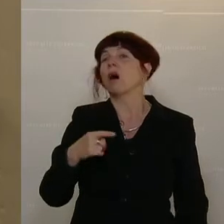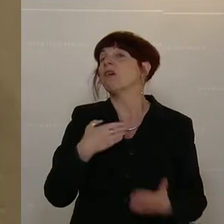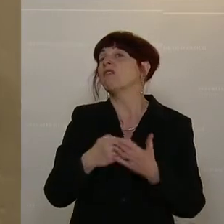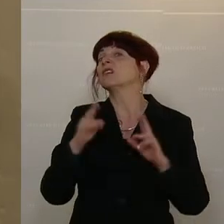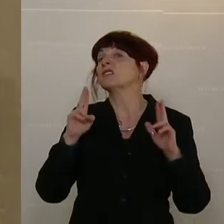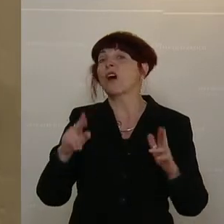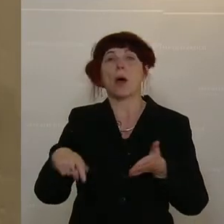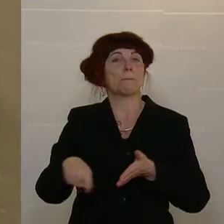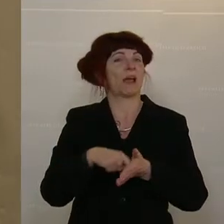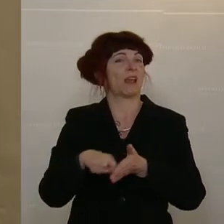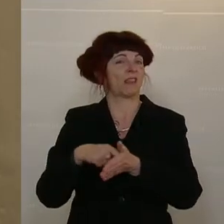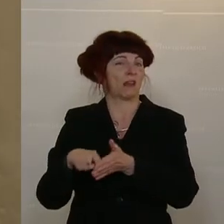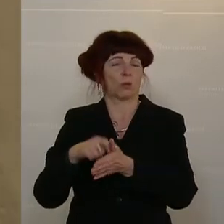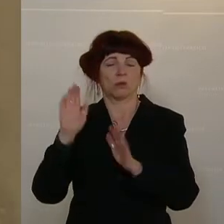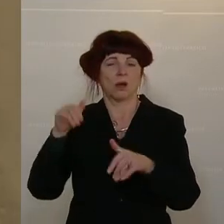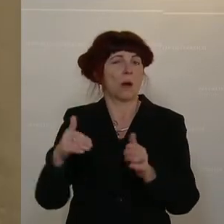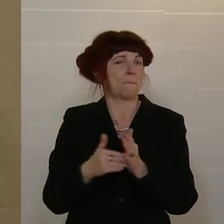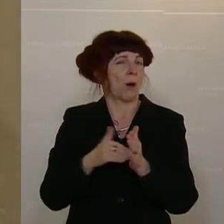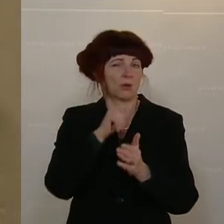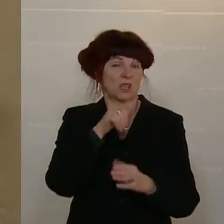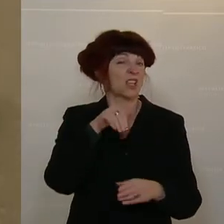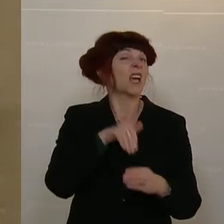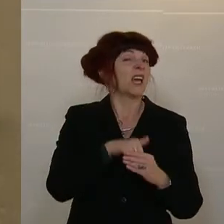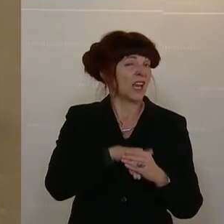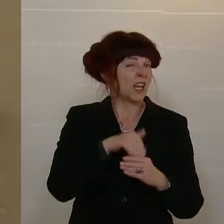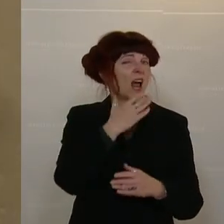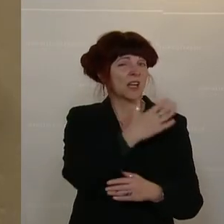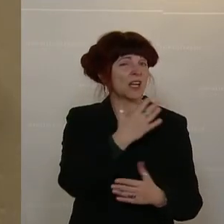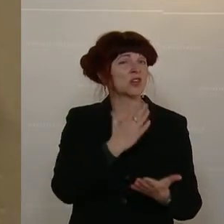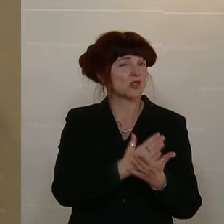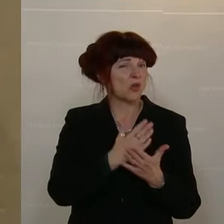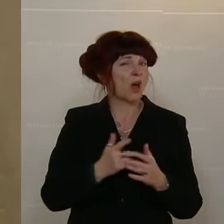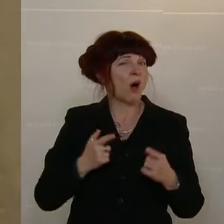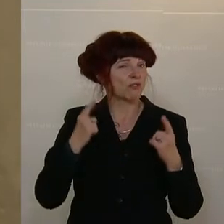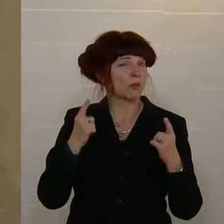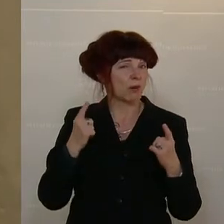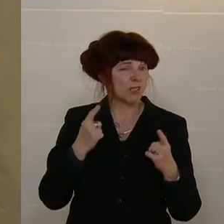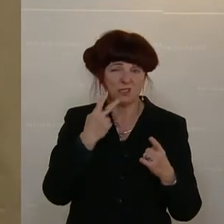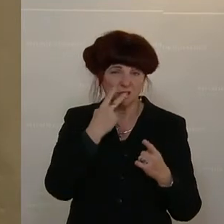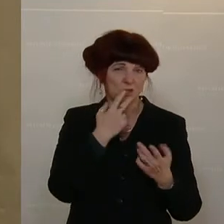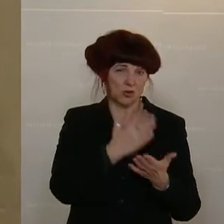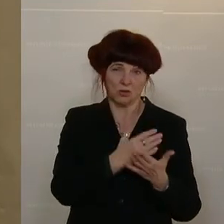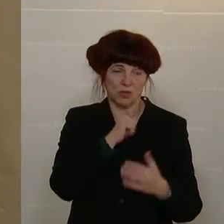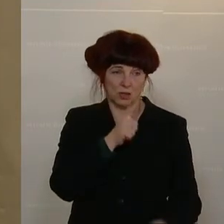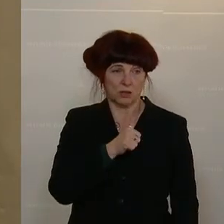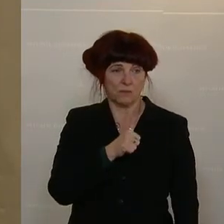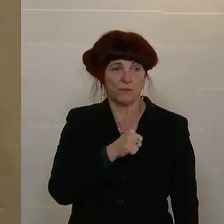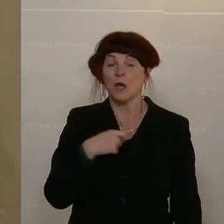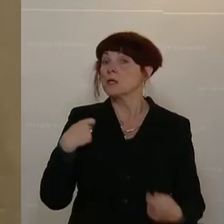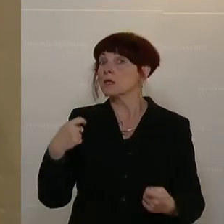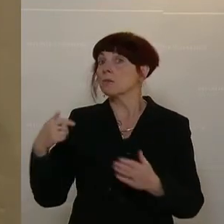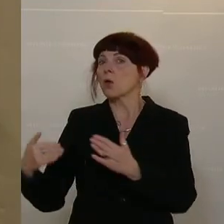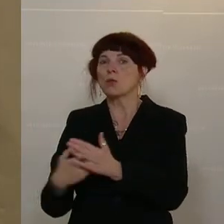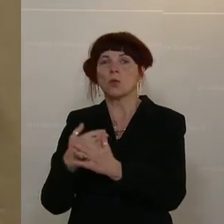Berichtigung, da sieht man mal inhaltlich, wie Sie diesbezüglich aufpassen. Neu ist man auch, dass es eine Malaria-Impfung gibt,